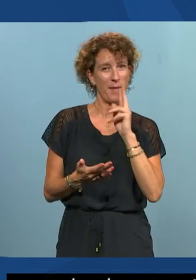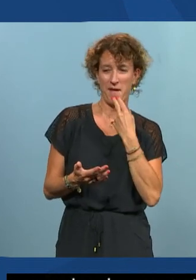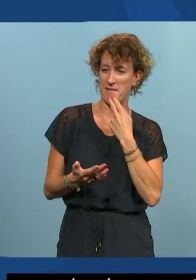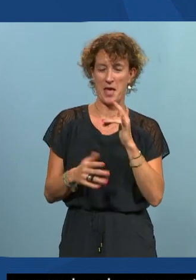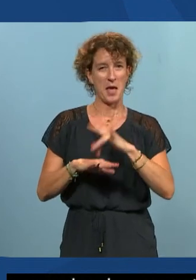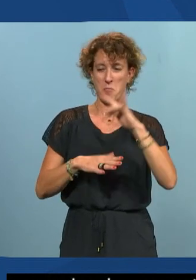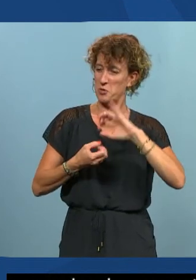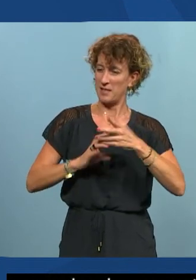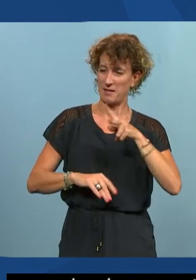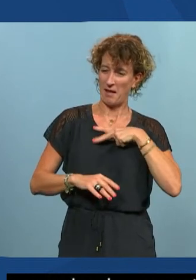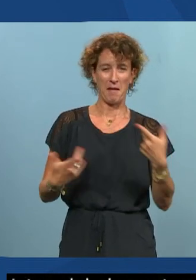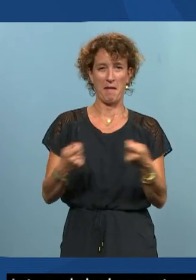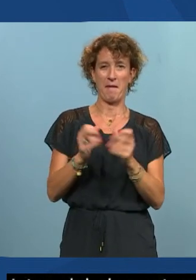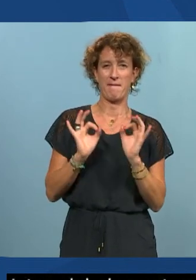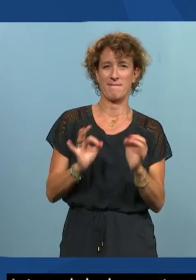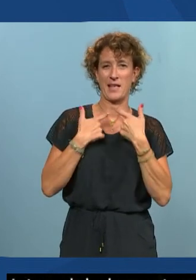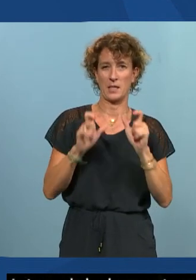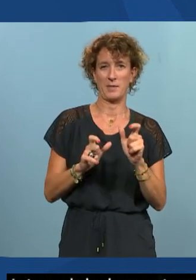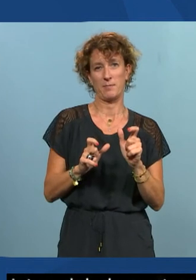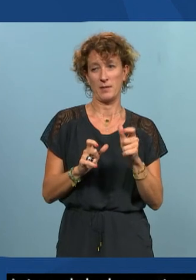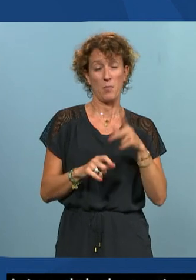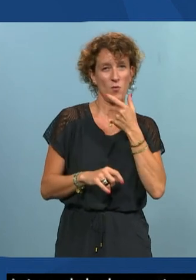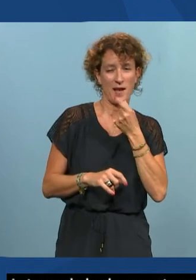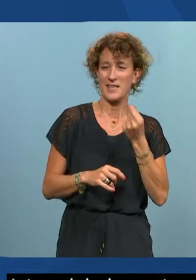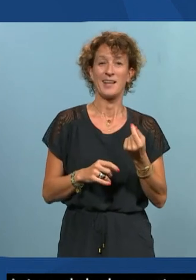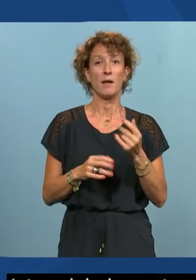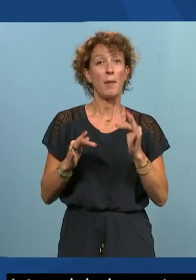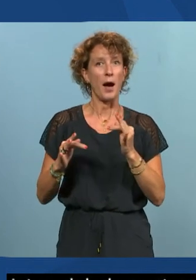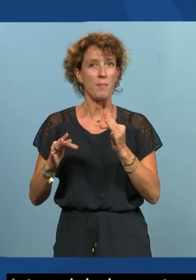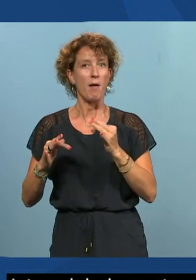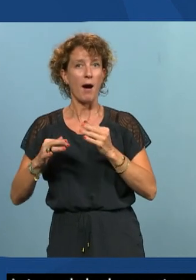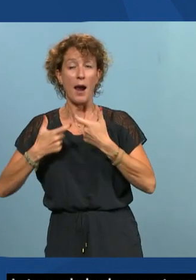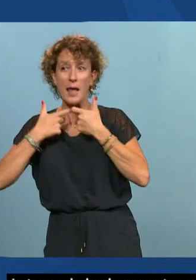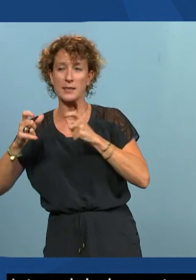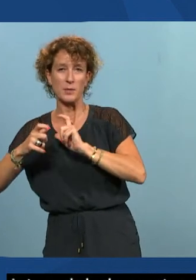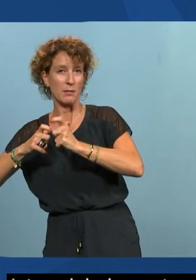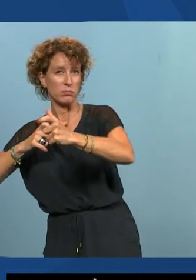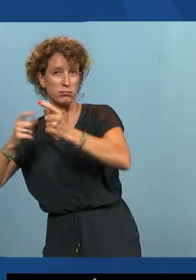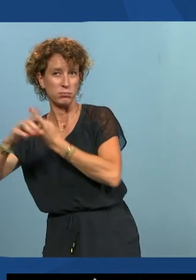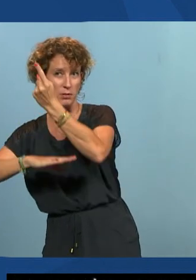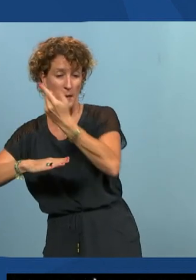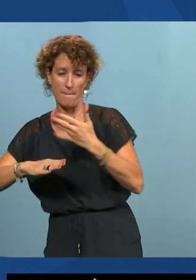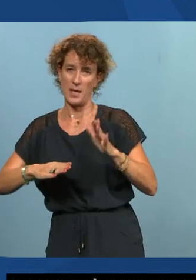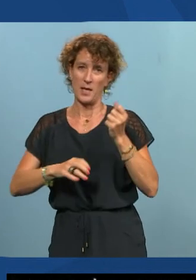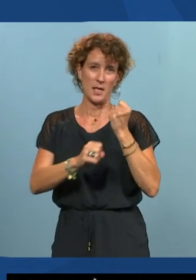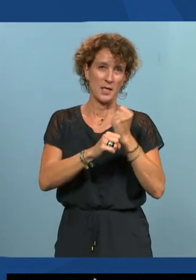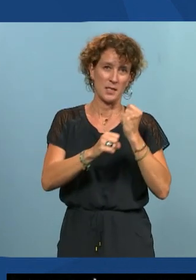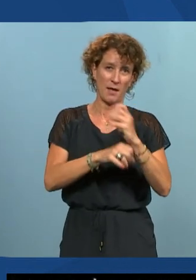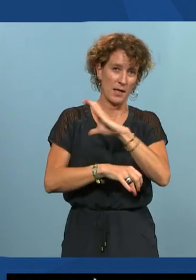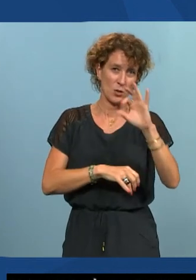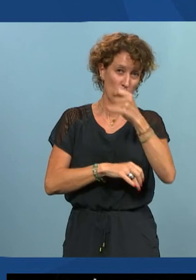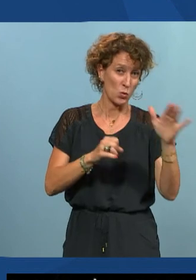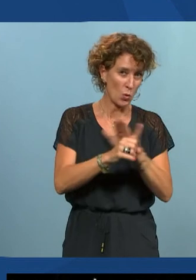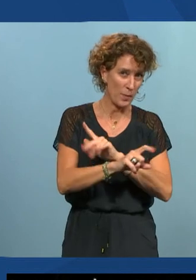c'est beaucoup plus sympa que de lancer une démarche à long terme mais ça ne fait pas le travail dans sa totalité et même quelquefois ça peut même